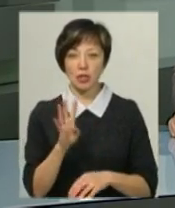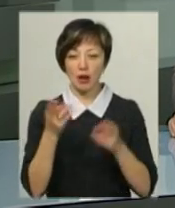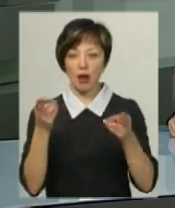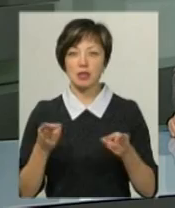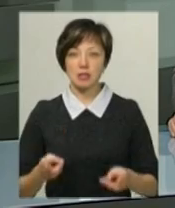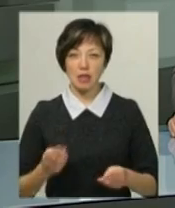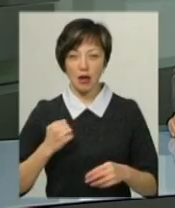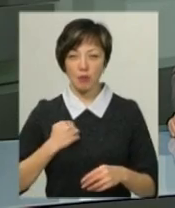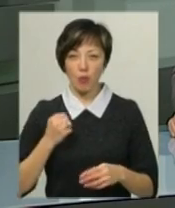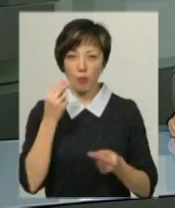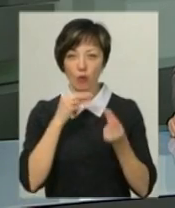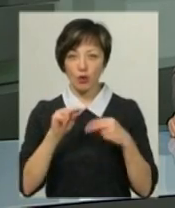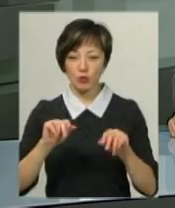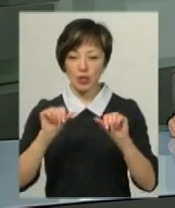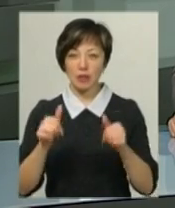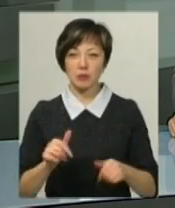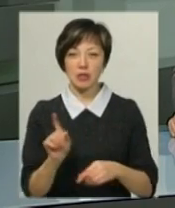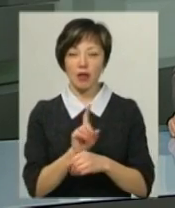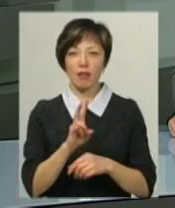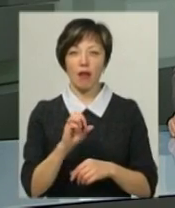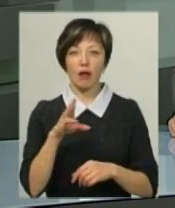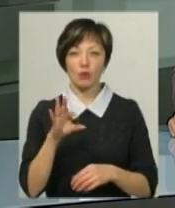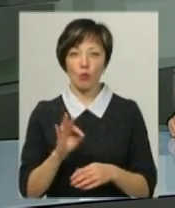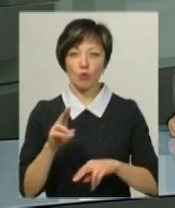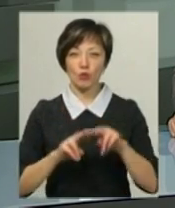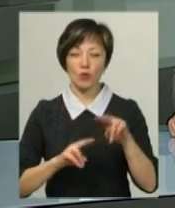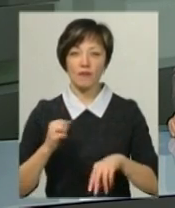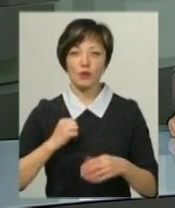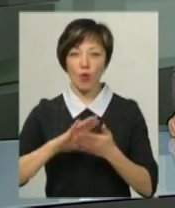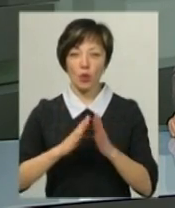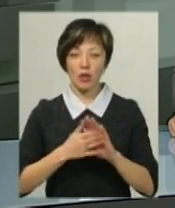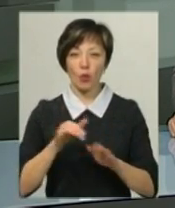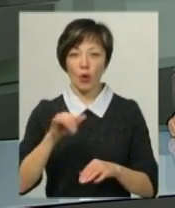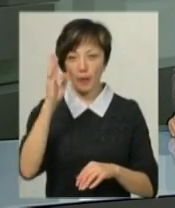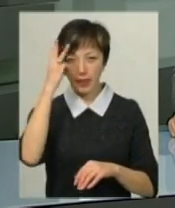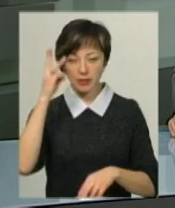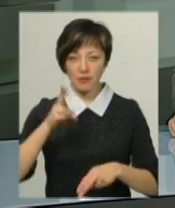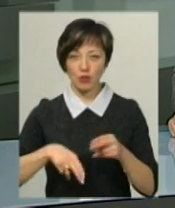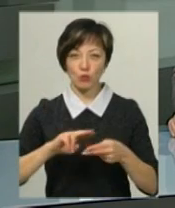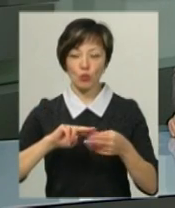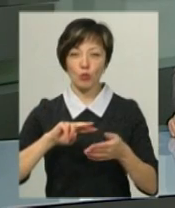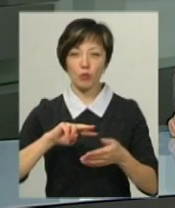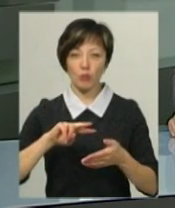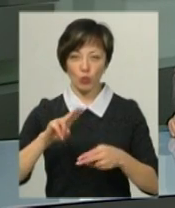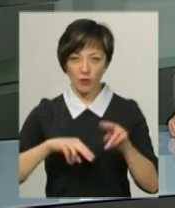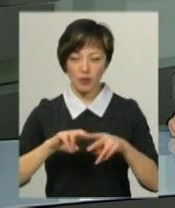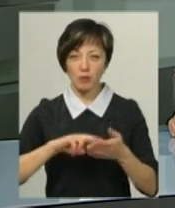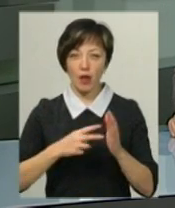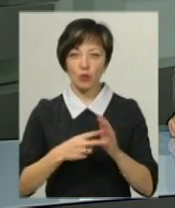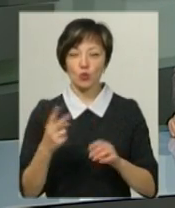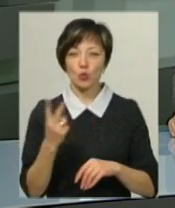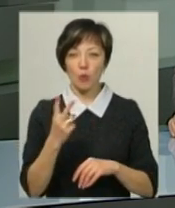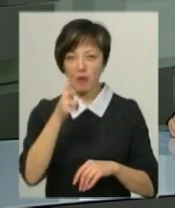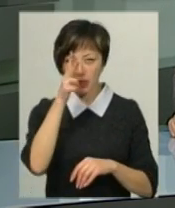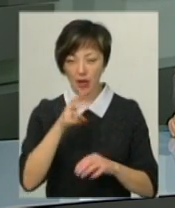поліпшеного типу за стандартами НАТО будують для військових контрактиків у Хмельницькому. Завершити будівництво планують у другому кварталі 2019